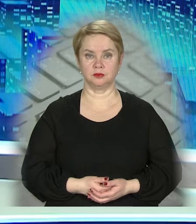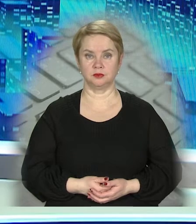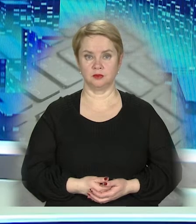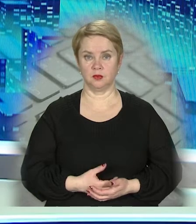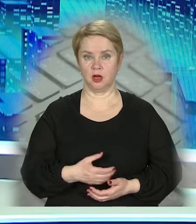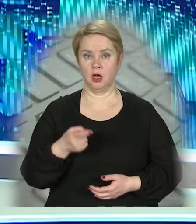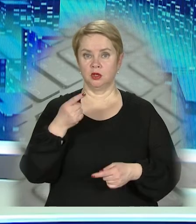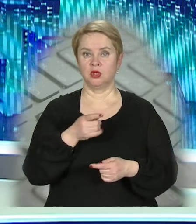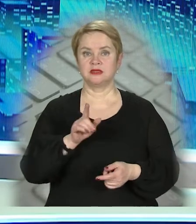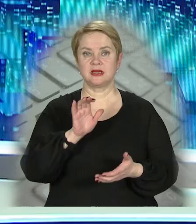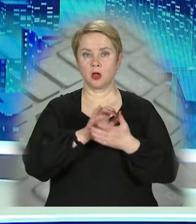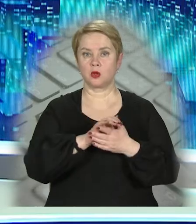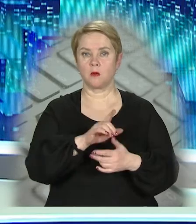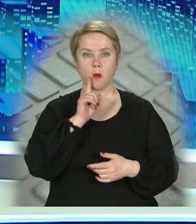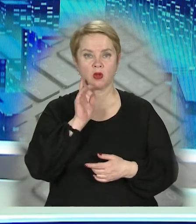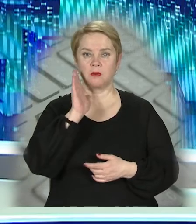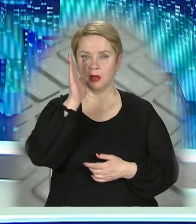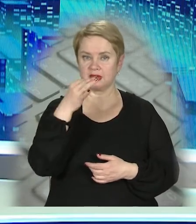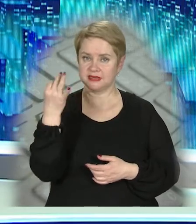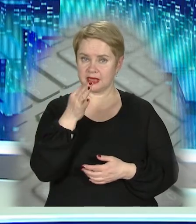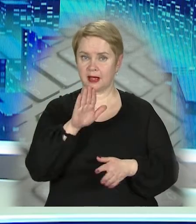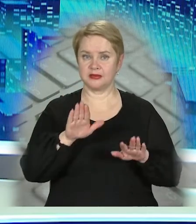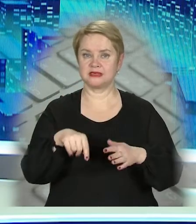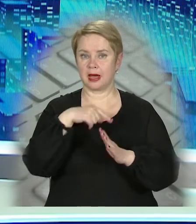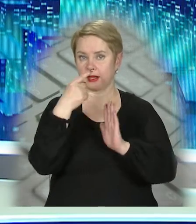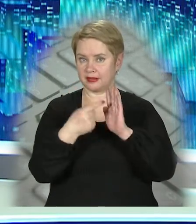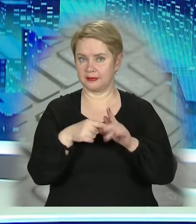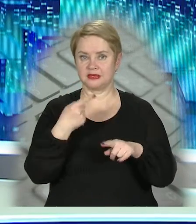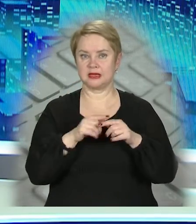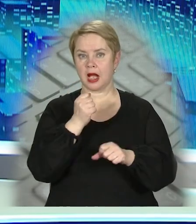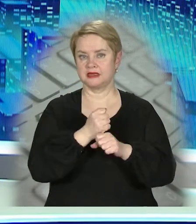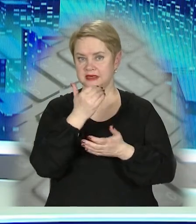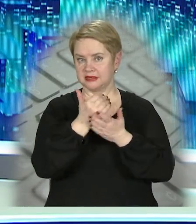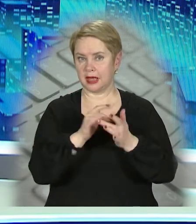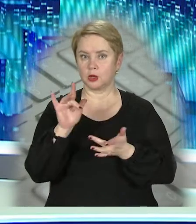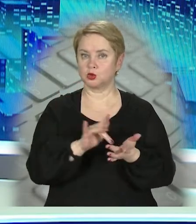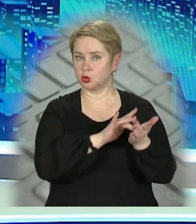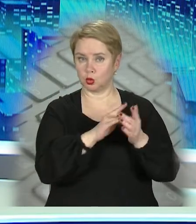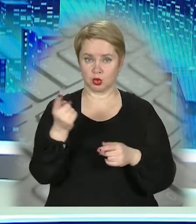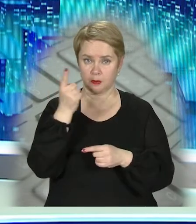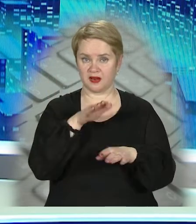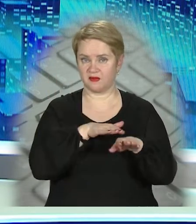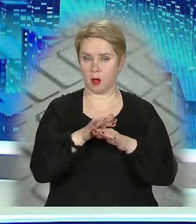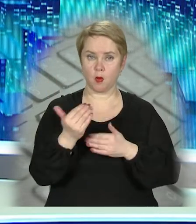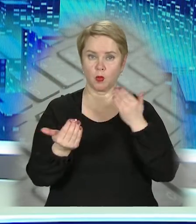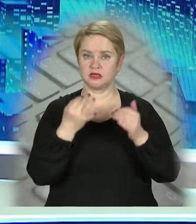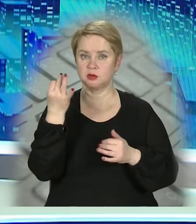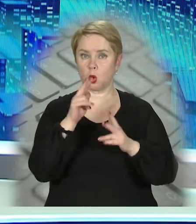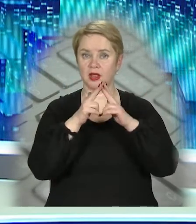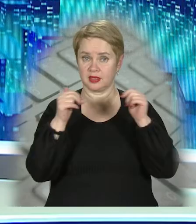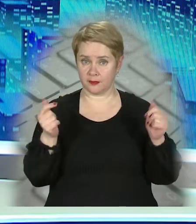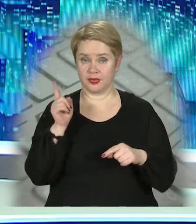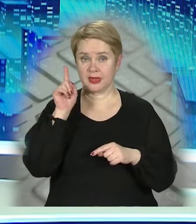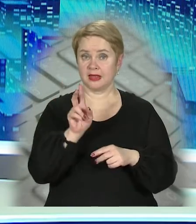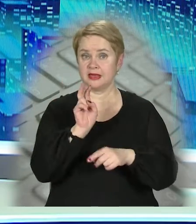Щоб знайомити молодь з минулим і цікавими місцями рідного міста, розробили цілу серію екскурсій. Перша відбулася у музеї історії Дніпра.